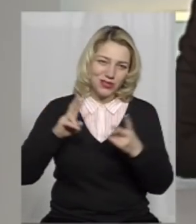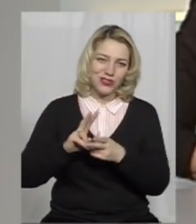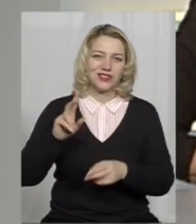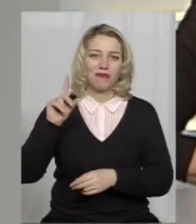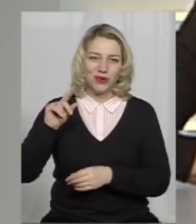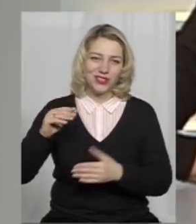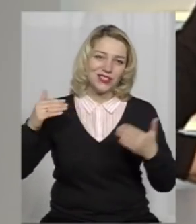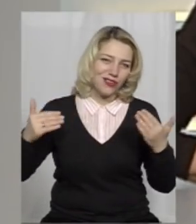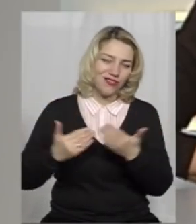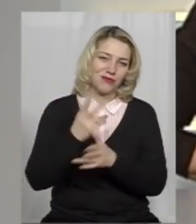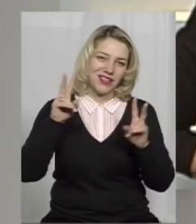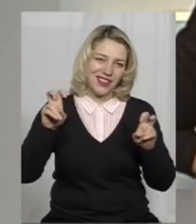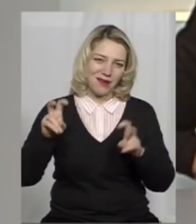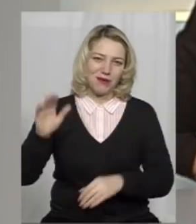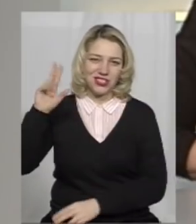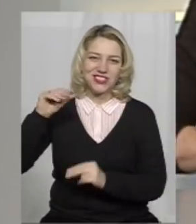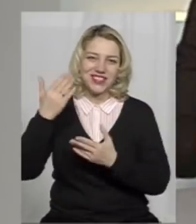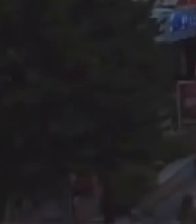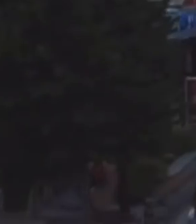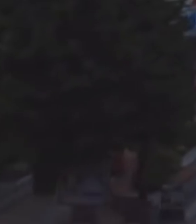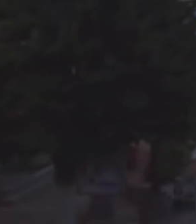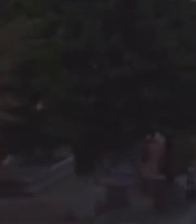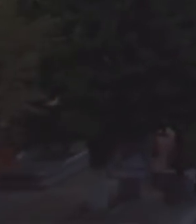у цій же пері, вже з новими темами. Щастиво.